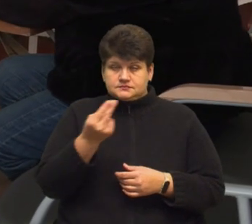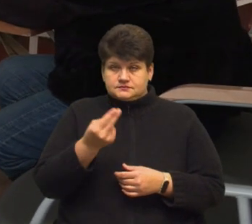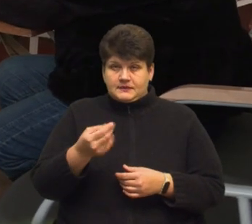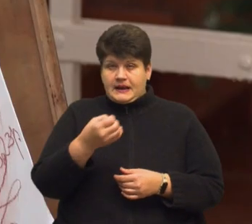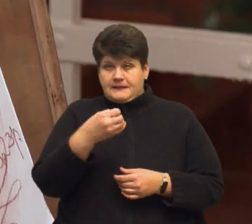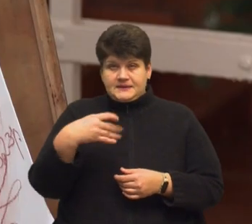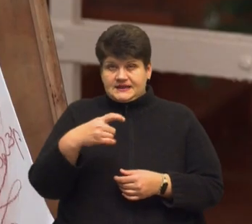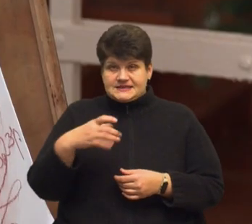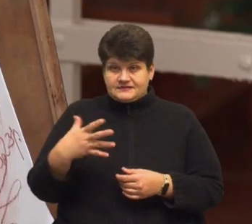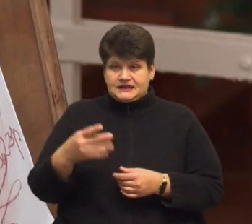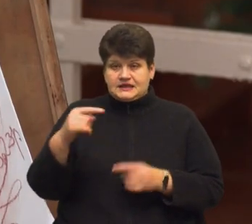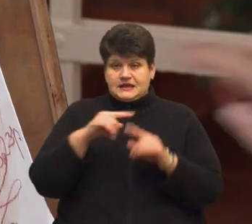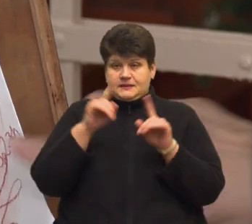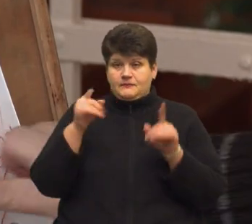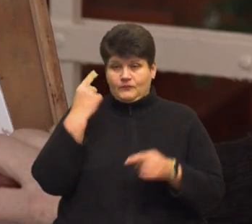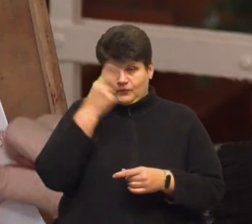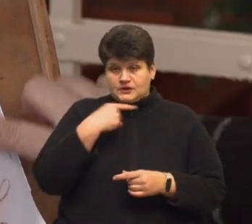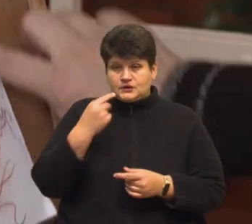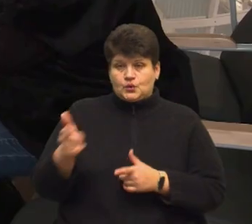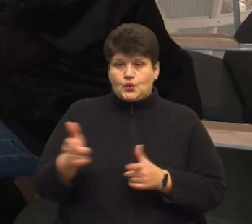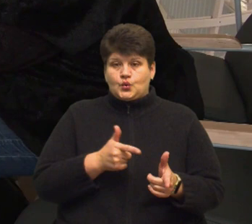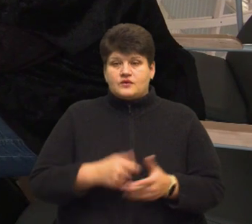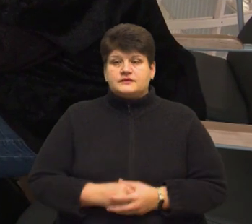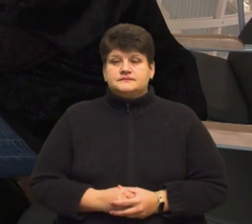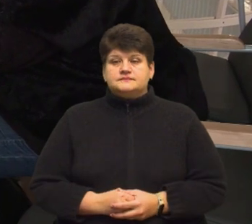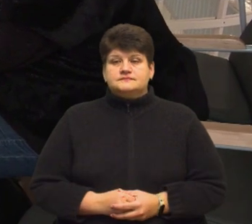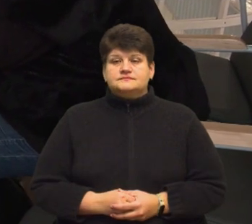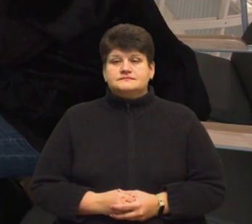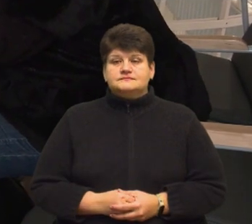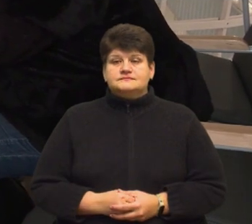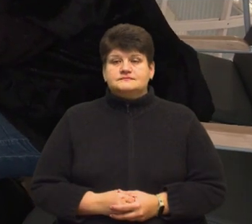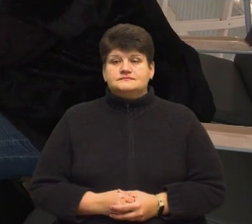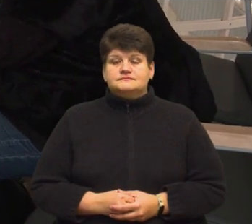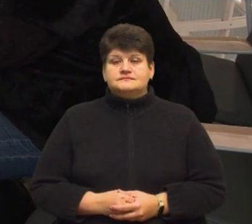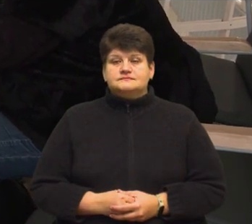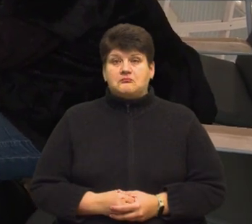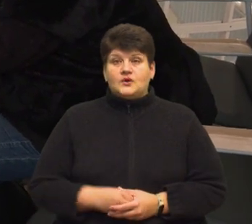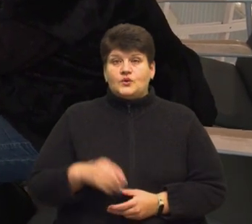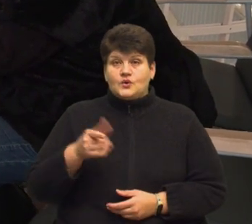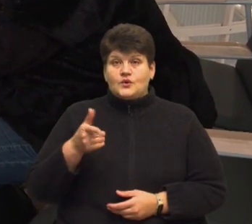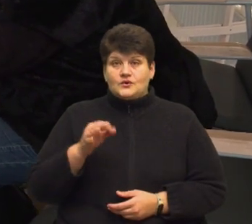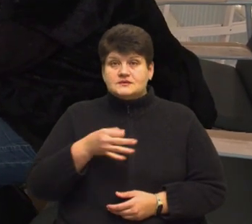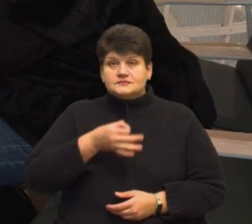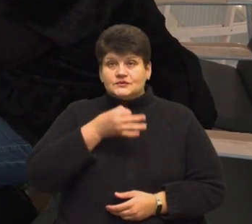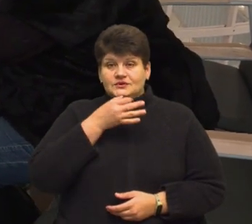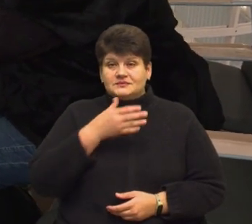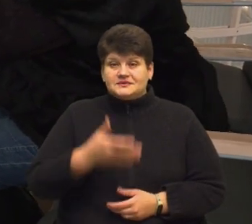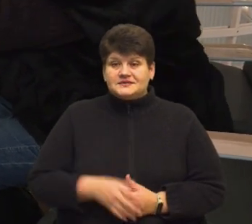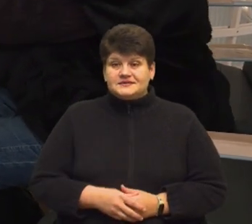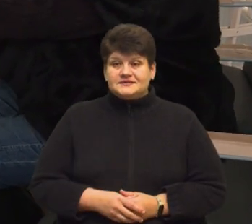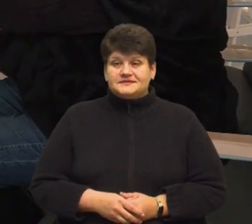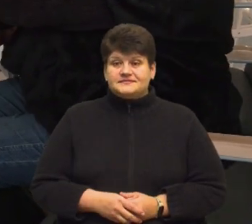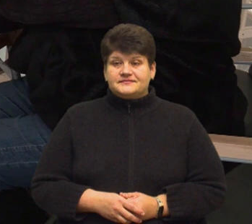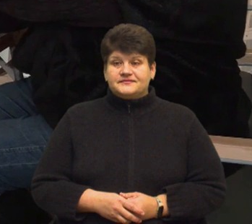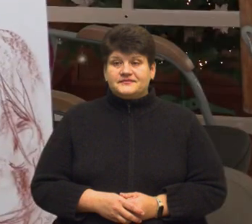хвилин і портрет готовий. Ого, це клас, клас. Зараз я ще